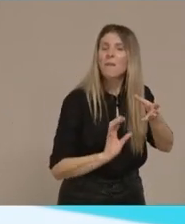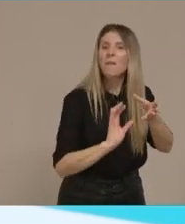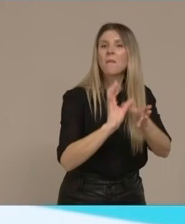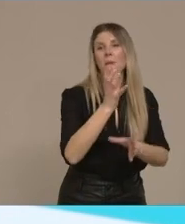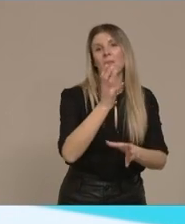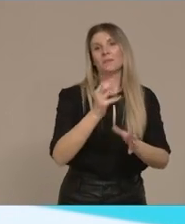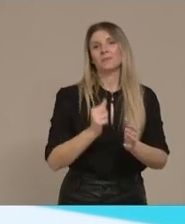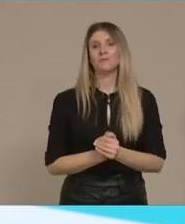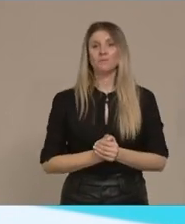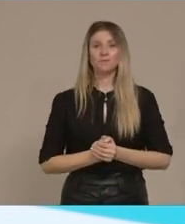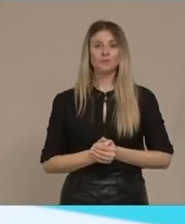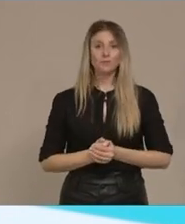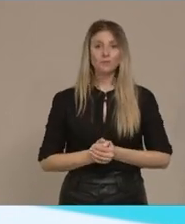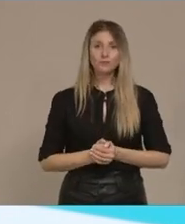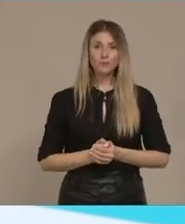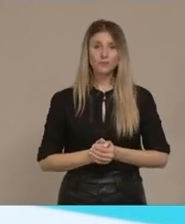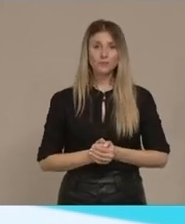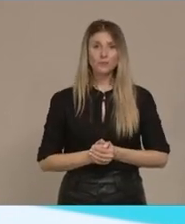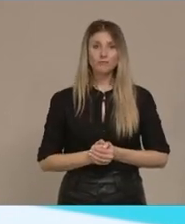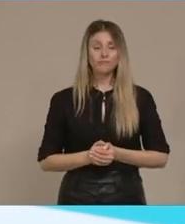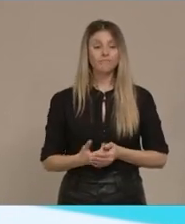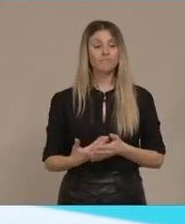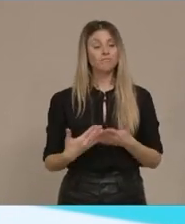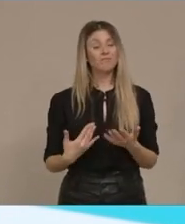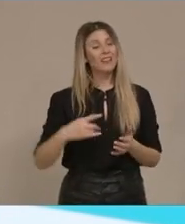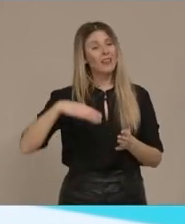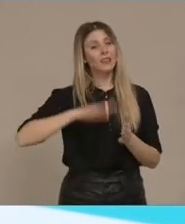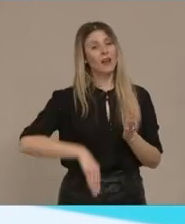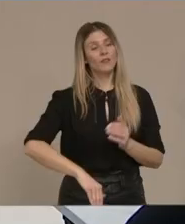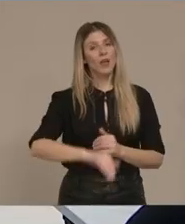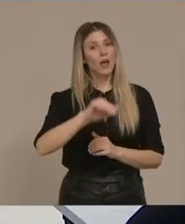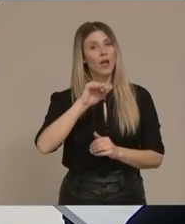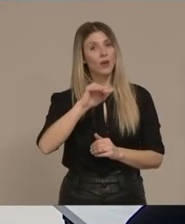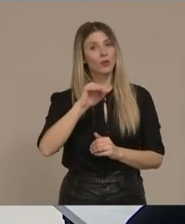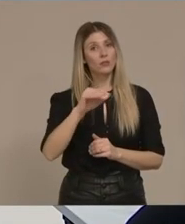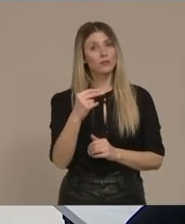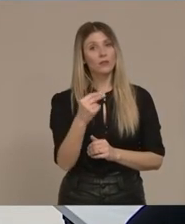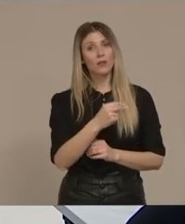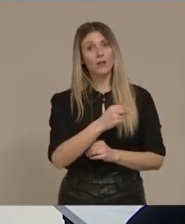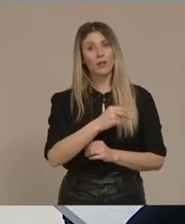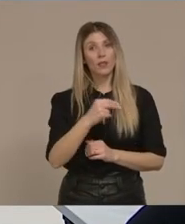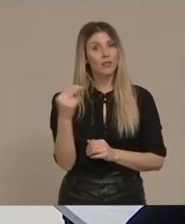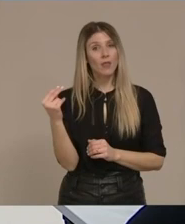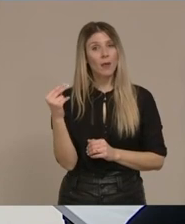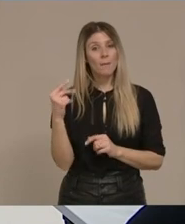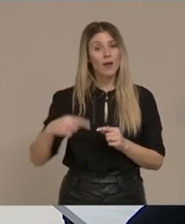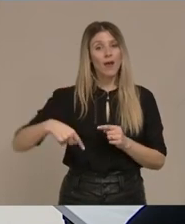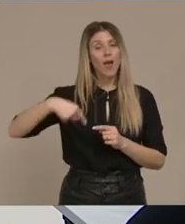γνωστοί Κύριε Πρόεδρε μια ακόμη τελευταία ερώτηση Γέφυρα με την επόμενη επίσκεψή σας